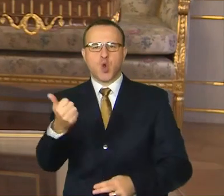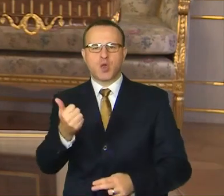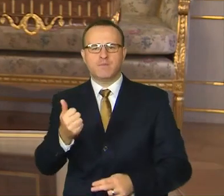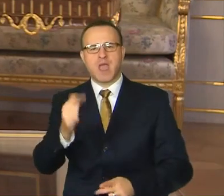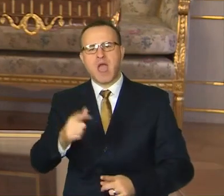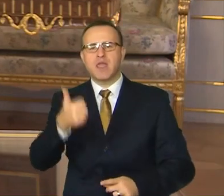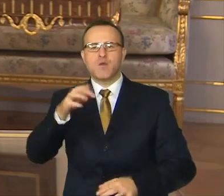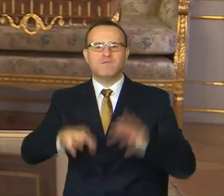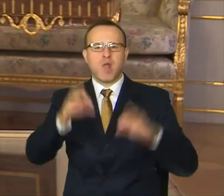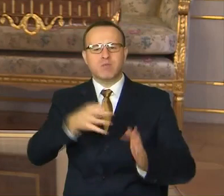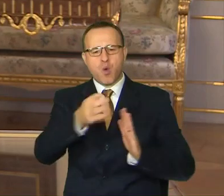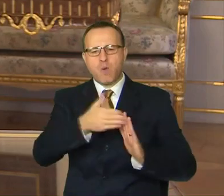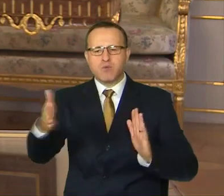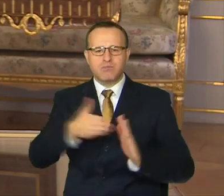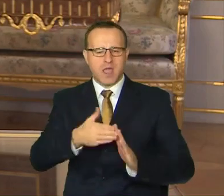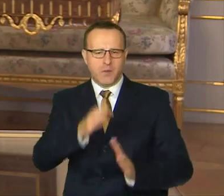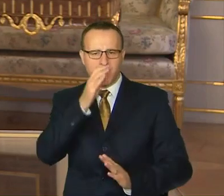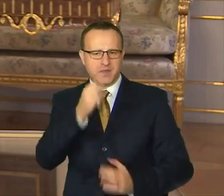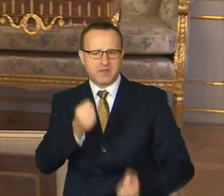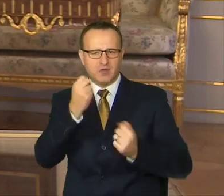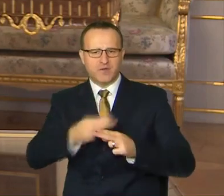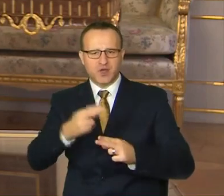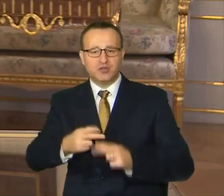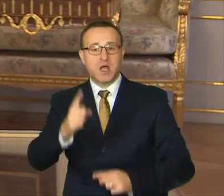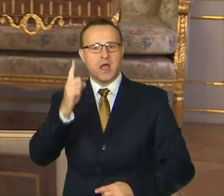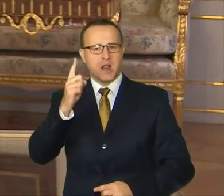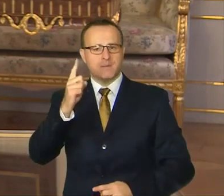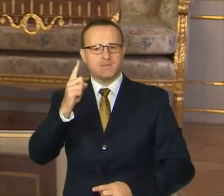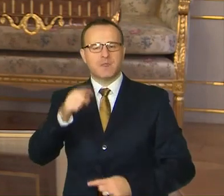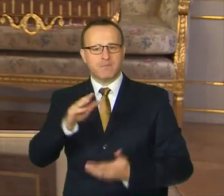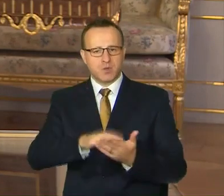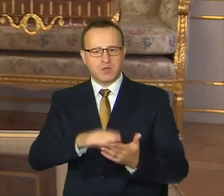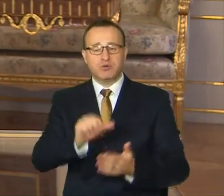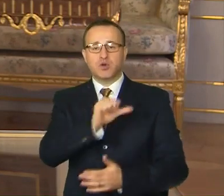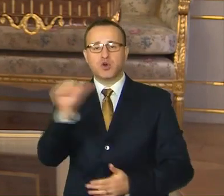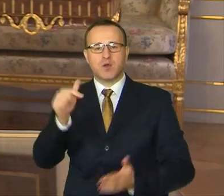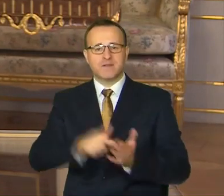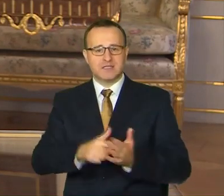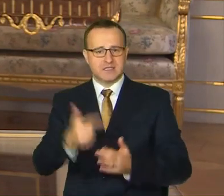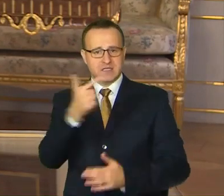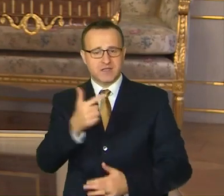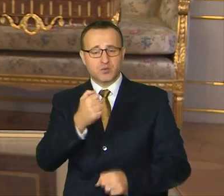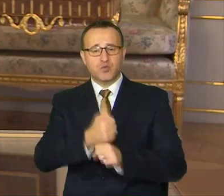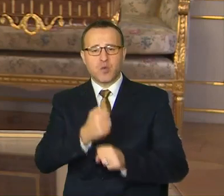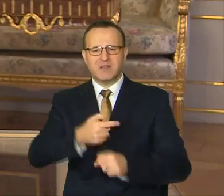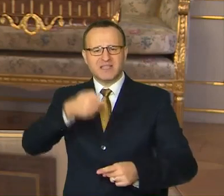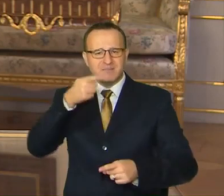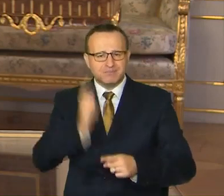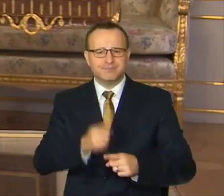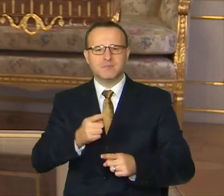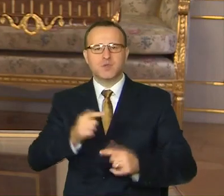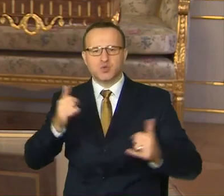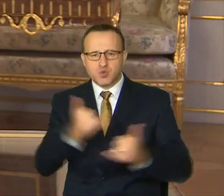ani za jednovolebné obdobie. Všetky však potrebujú, aby sme v roku 2020 urobili konkrétne